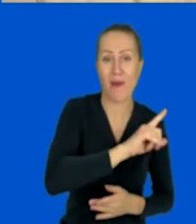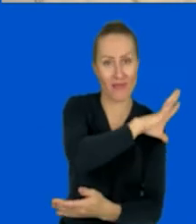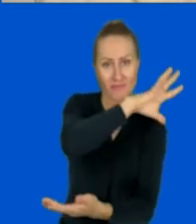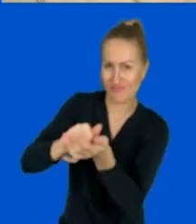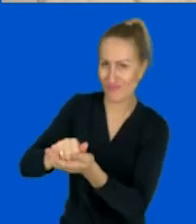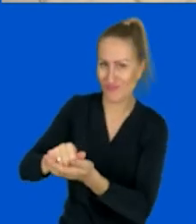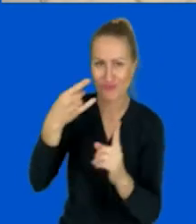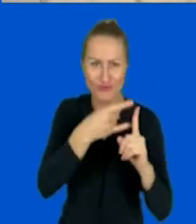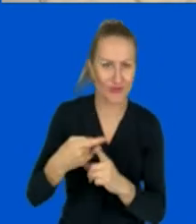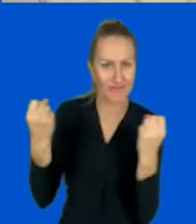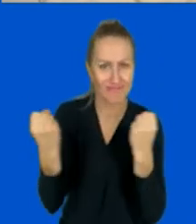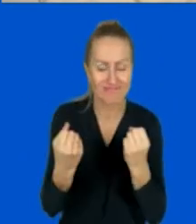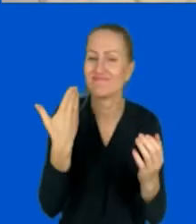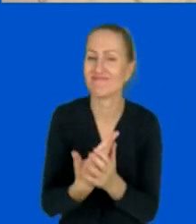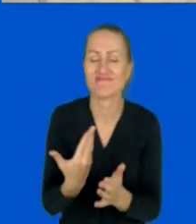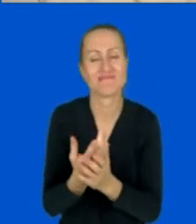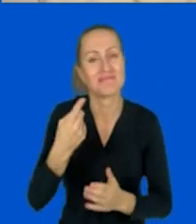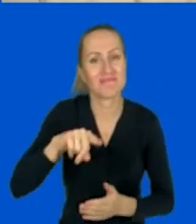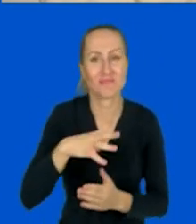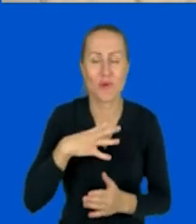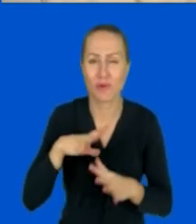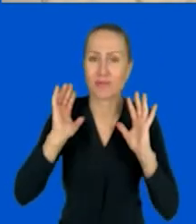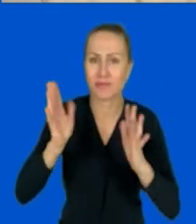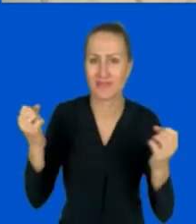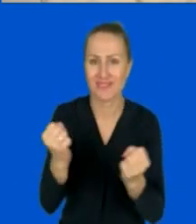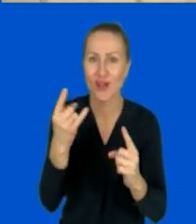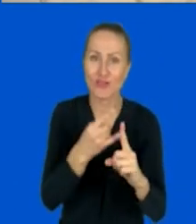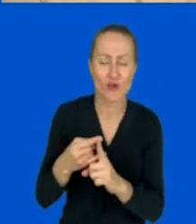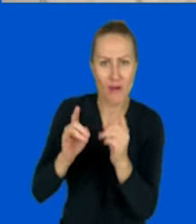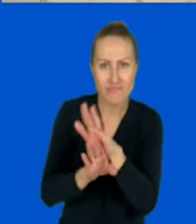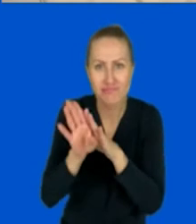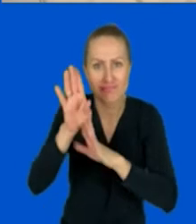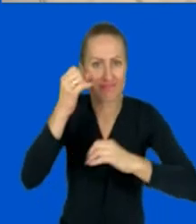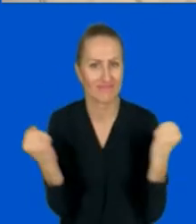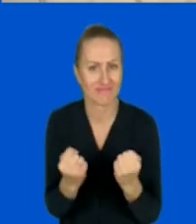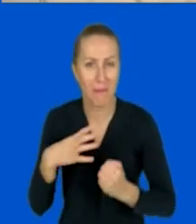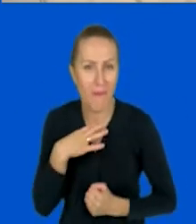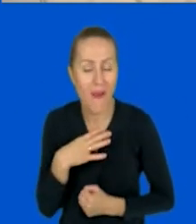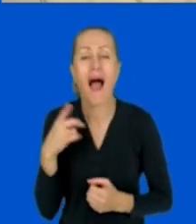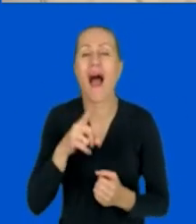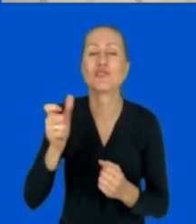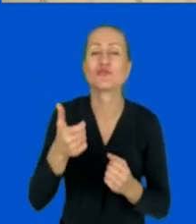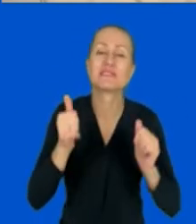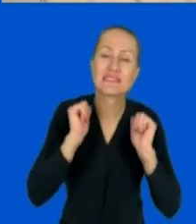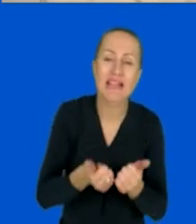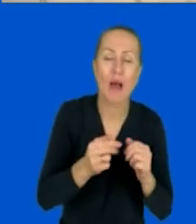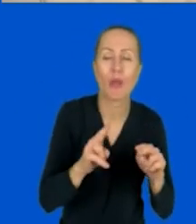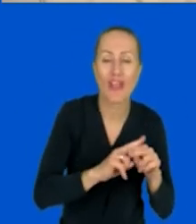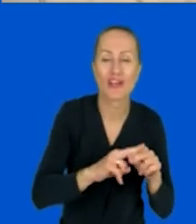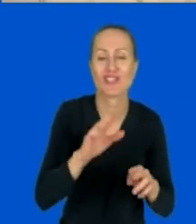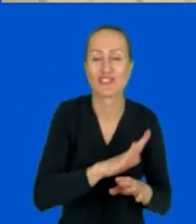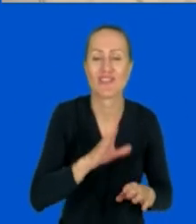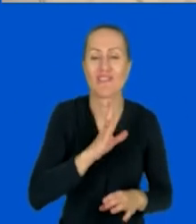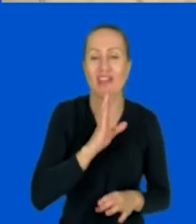ponieważ tak wielu użytkowników spowodowało, że Zoom musiał bardzo szybko rosnąć. No a te najbardziej stabilne narzędzia, to Teamsy